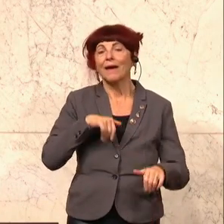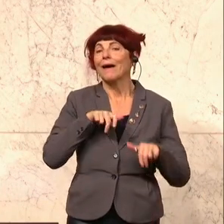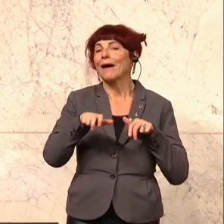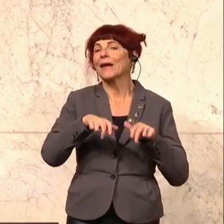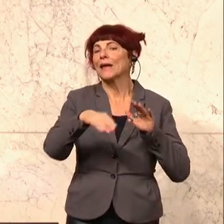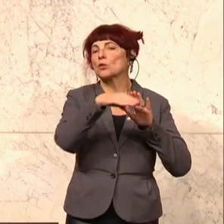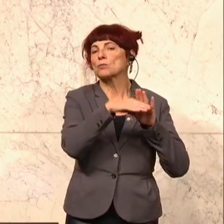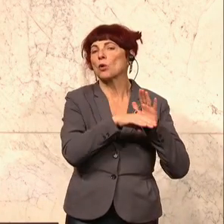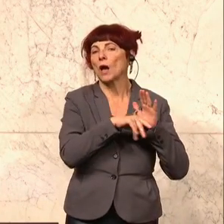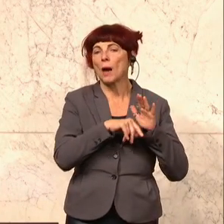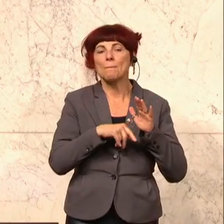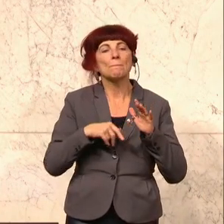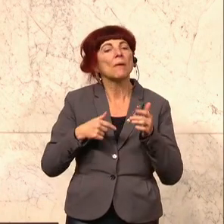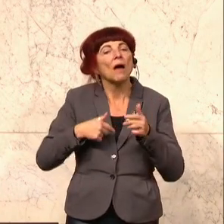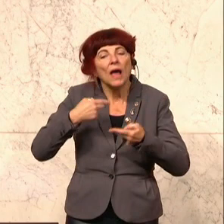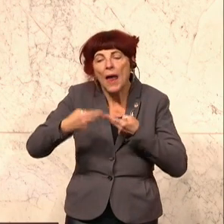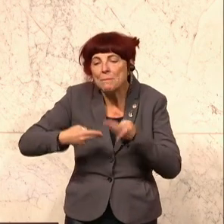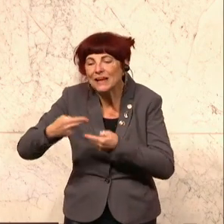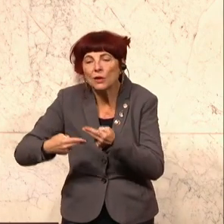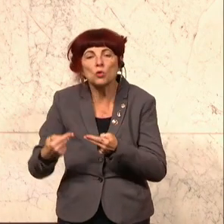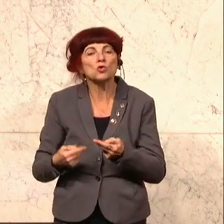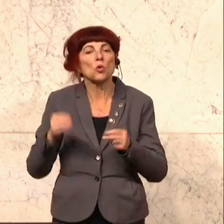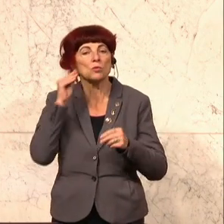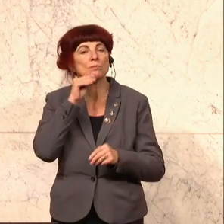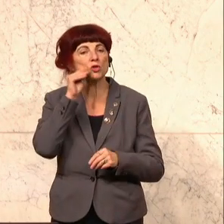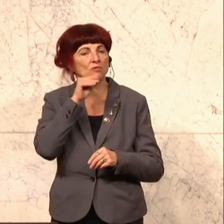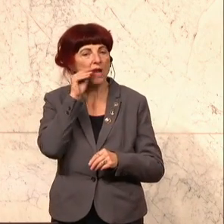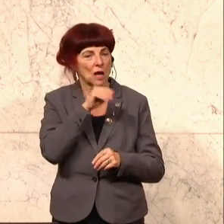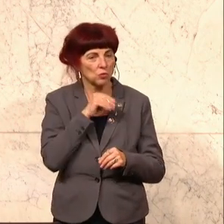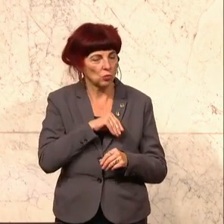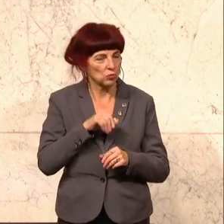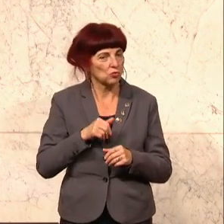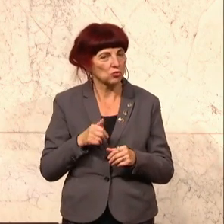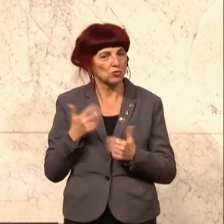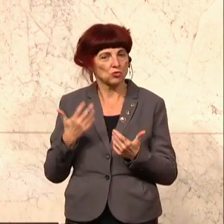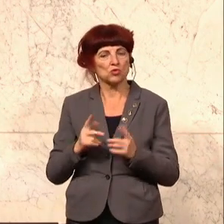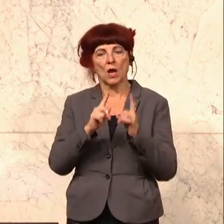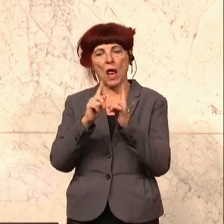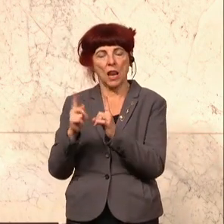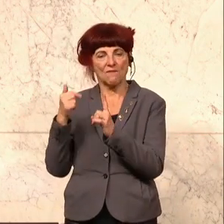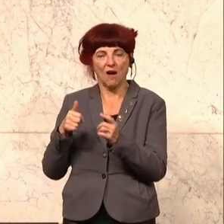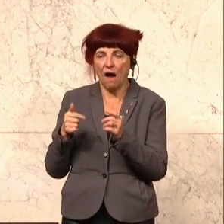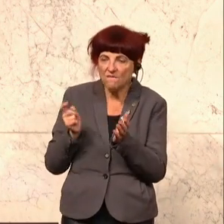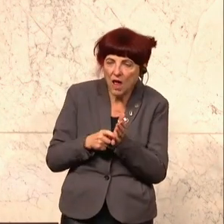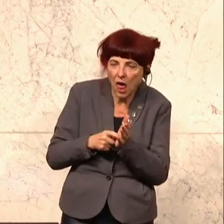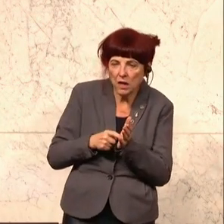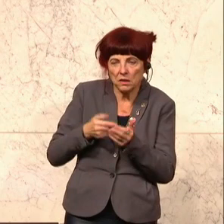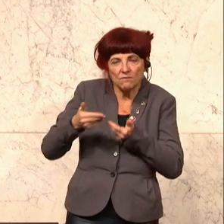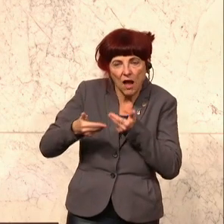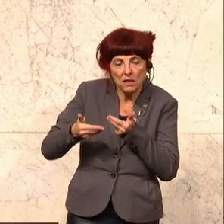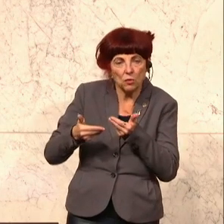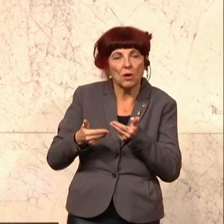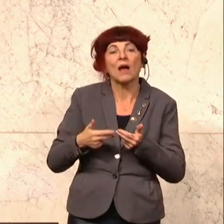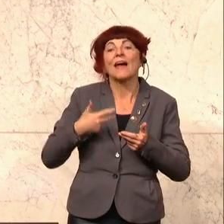Ermittlungs und Beschwerdestelle für Misshandlungsvorwürfe hineinverhandelt haben, nach langen drei Jahren das Gesetz